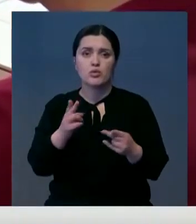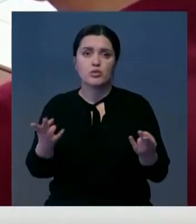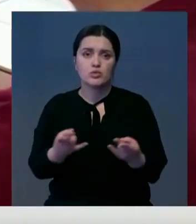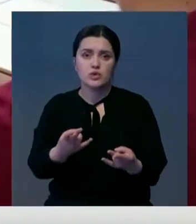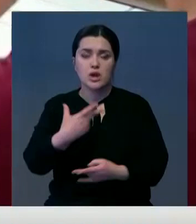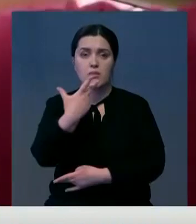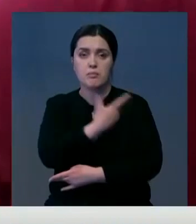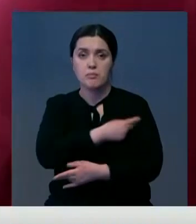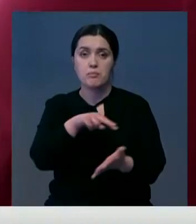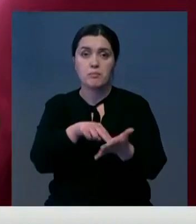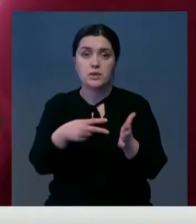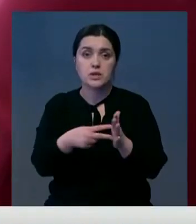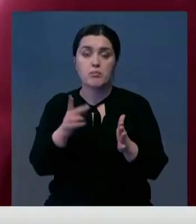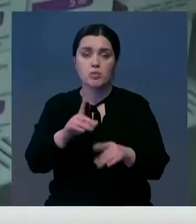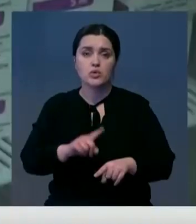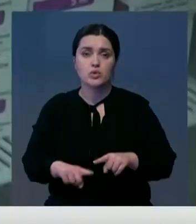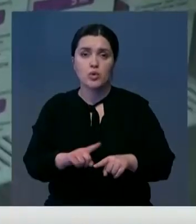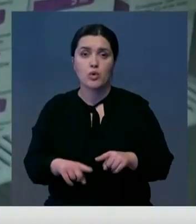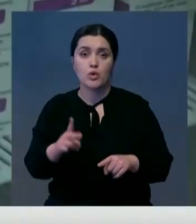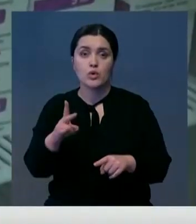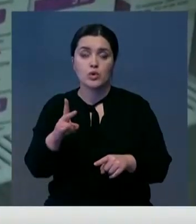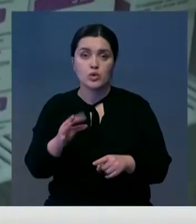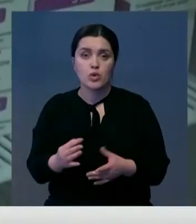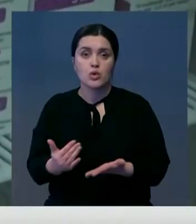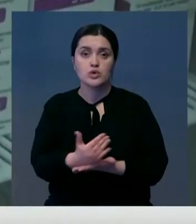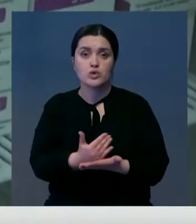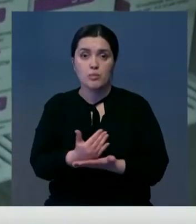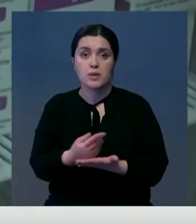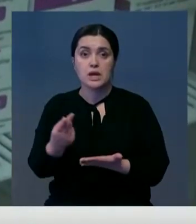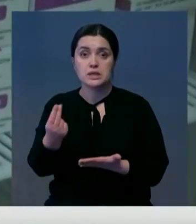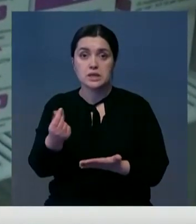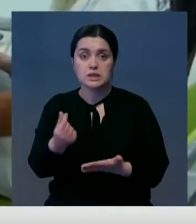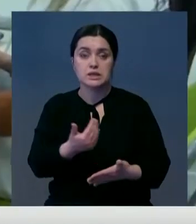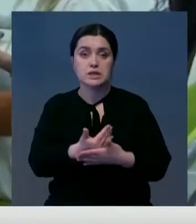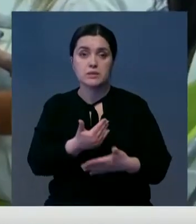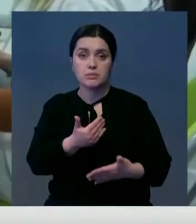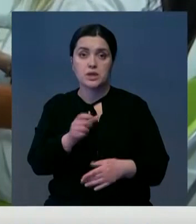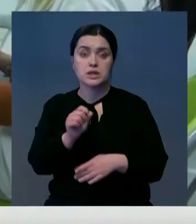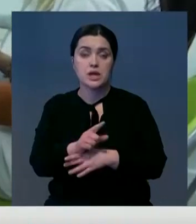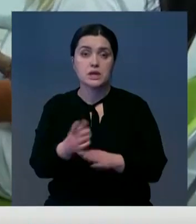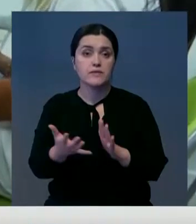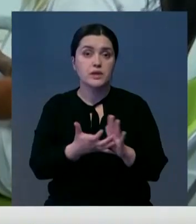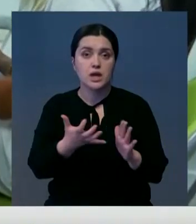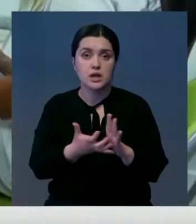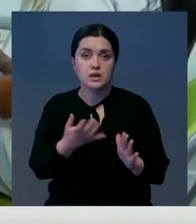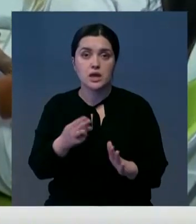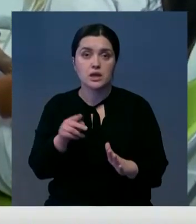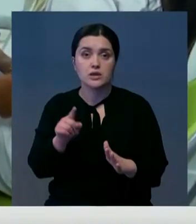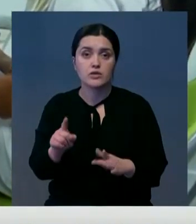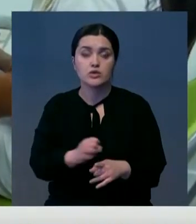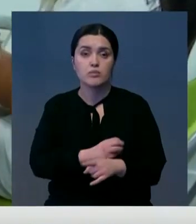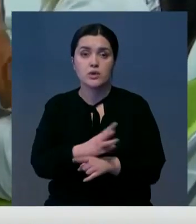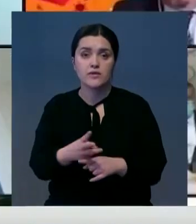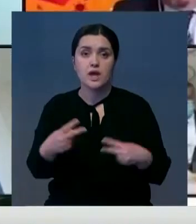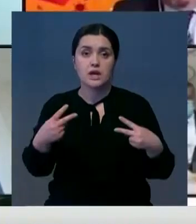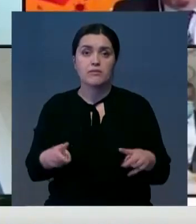дозу вакцины нуждающимся странам. Планируется это сделать в ближайшие месяцы. Но собранных средств и предзаказов недостаточно,